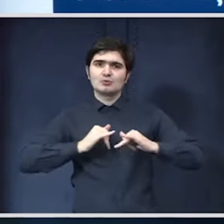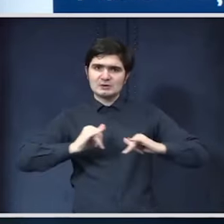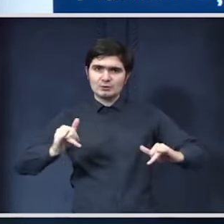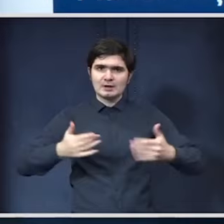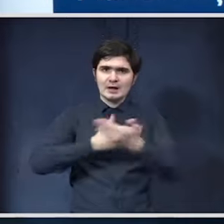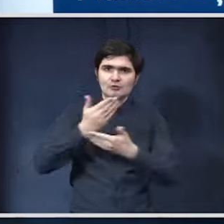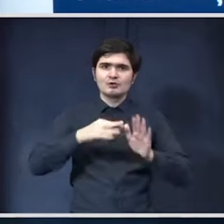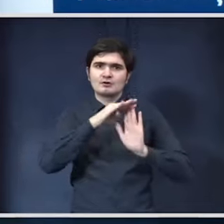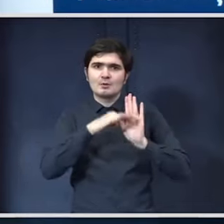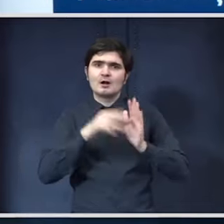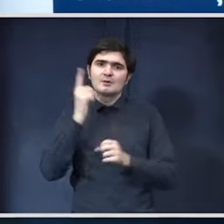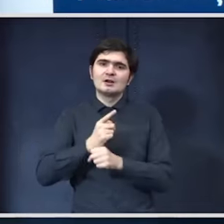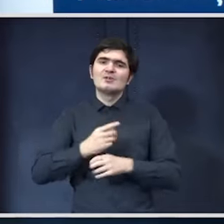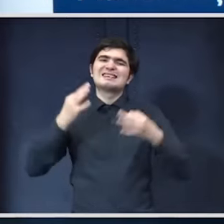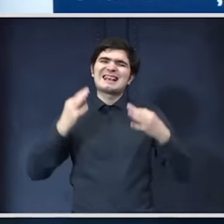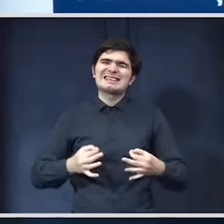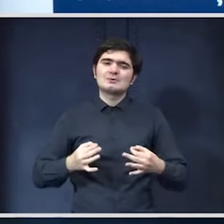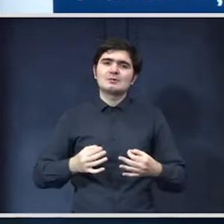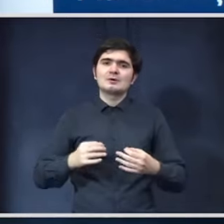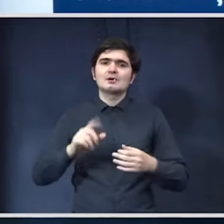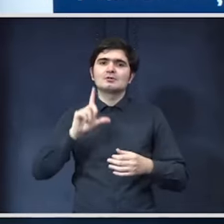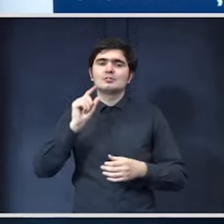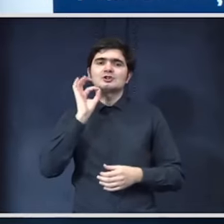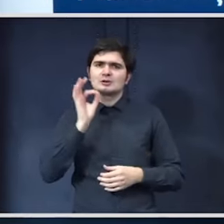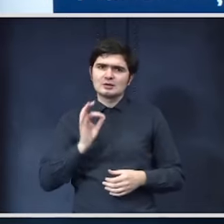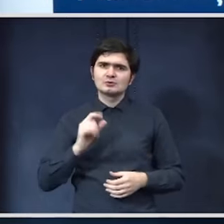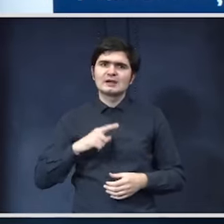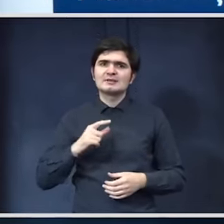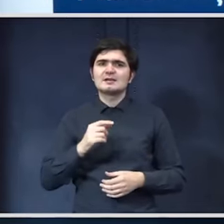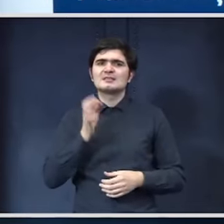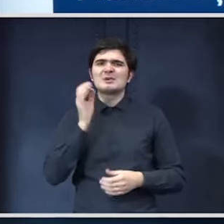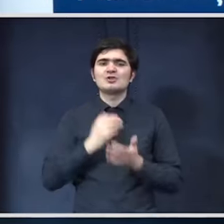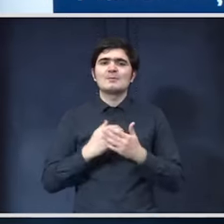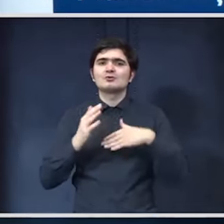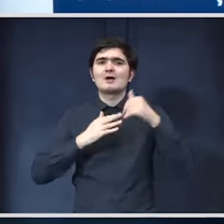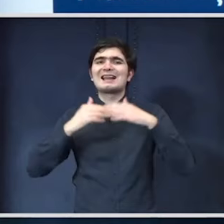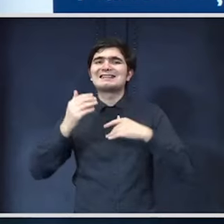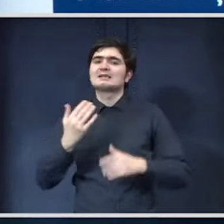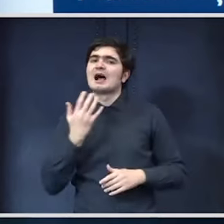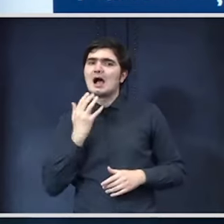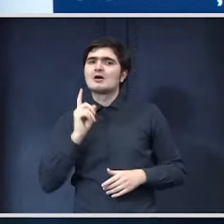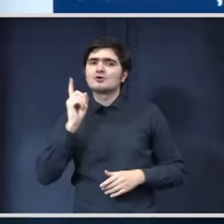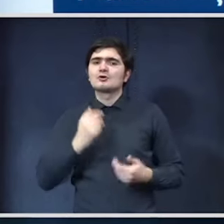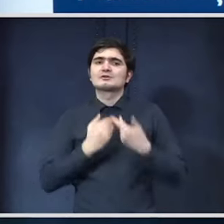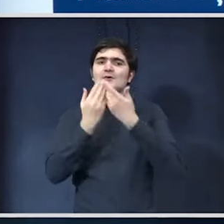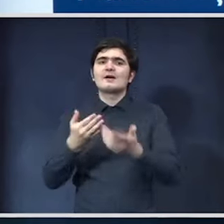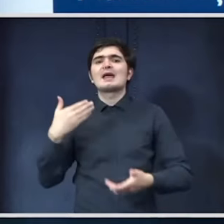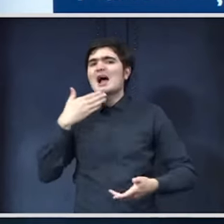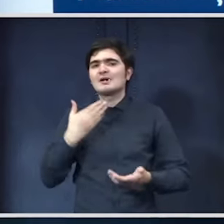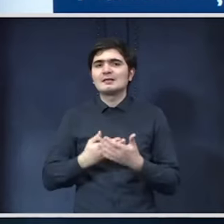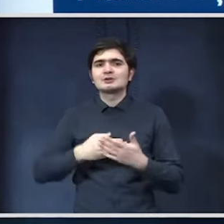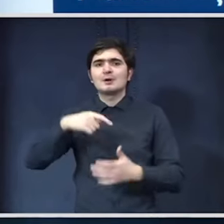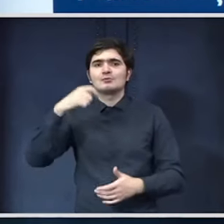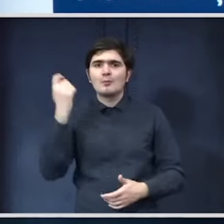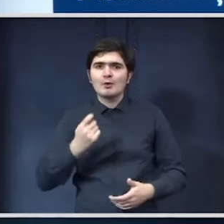programul trebuie să se asigure că per total al alocare 20% sunt pentru calitatea aerului deci aici vor favoriza proiectele care